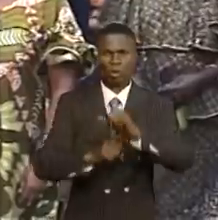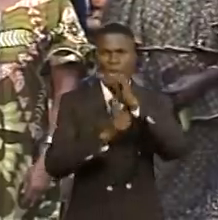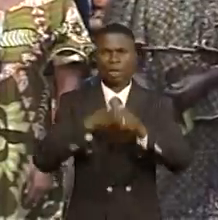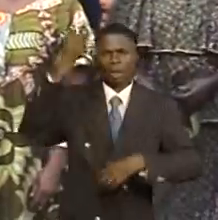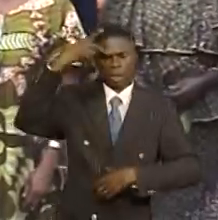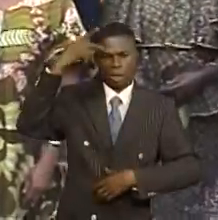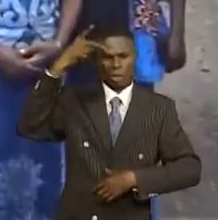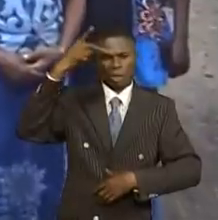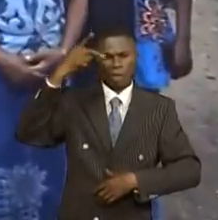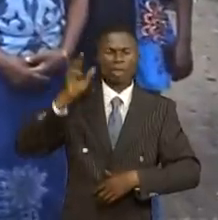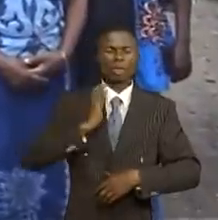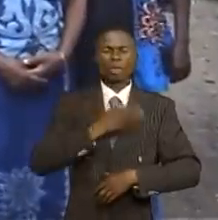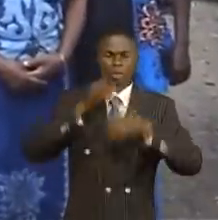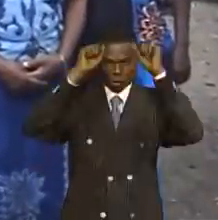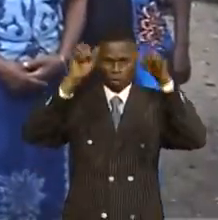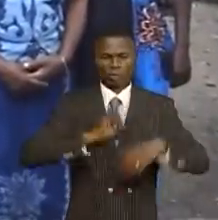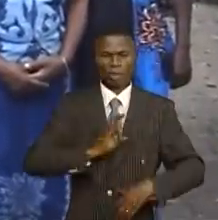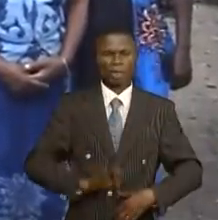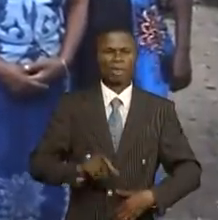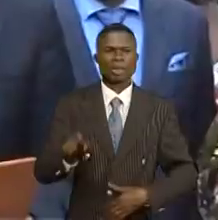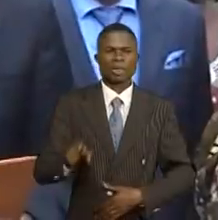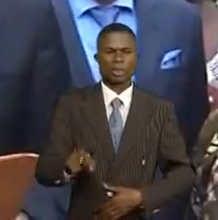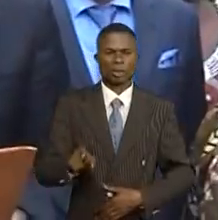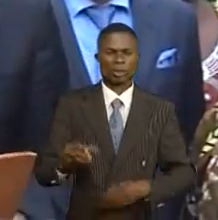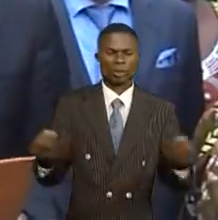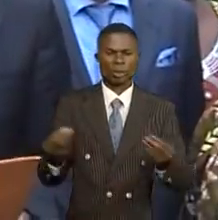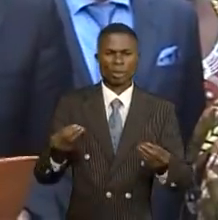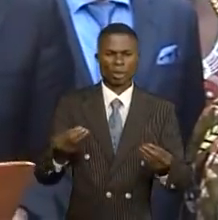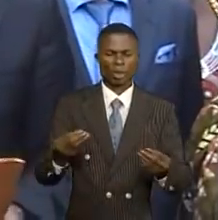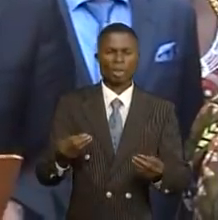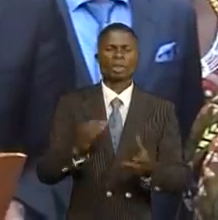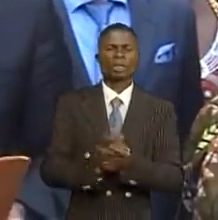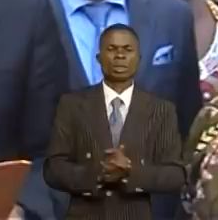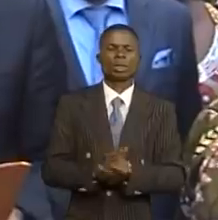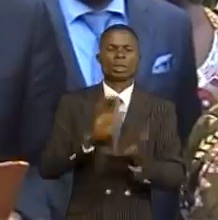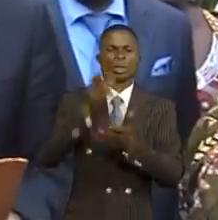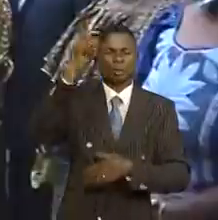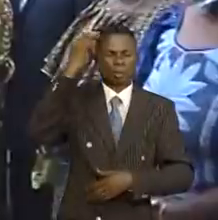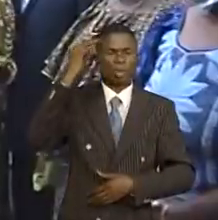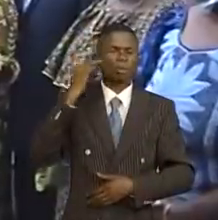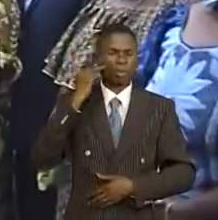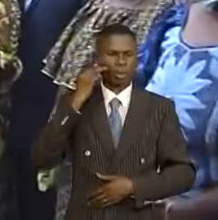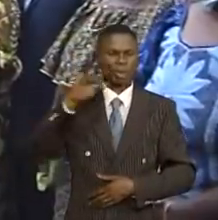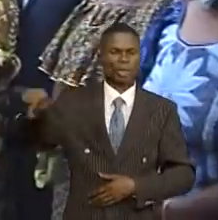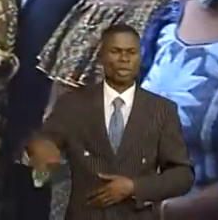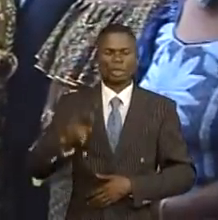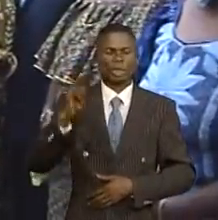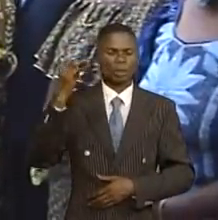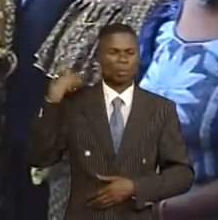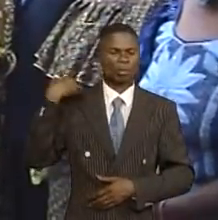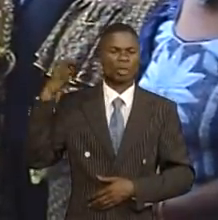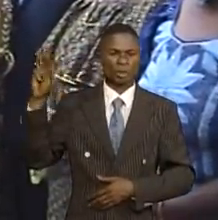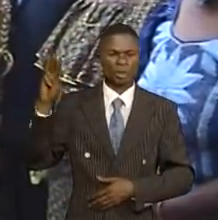politique générale du chef de l'État Félix-Antoine Tshiseké du Toulombo qui sera porté par le nouveau premier ministre Jean-Michel Samalokonde.